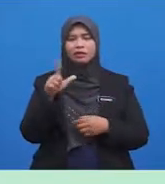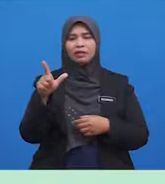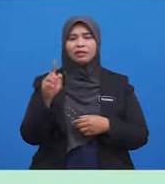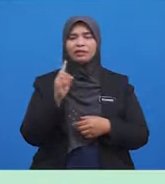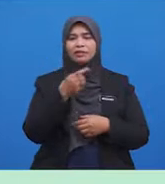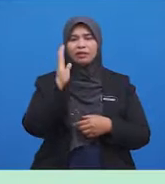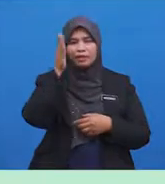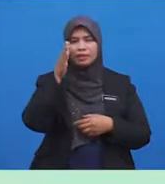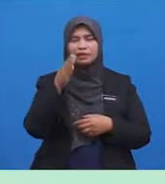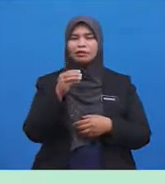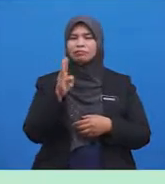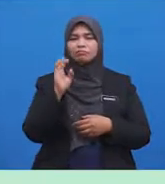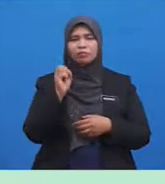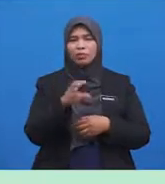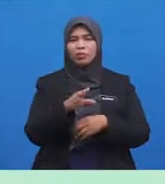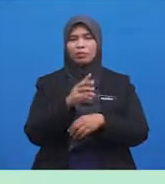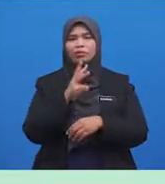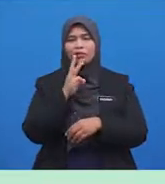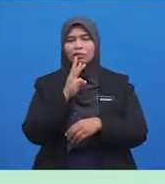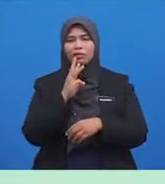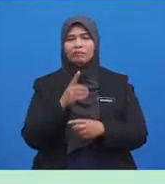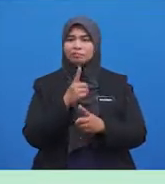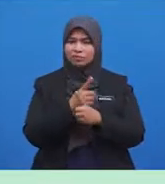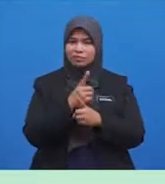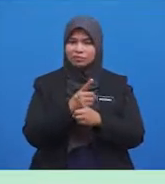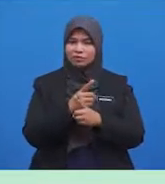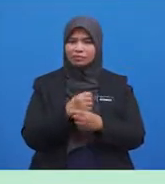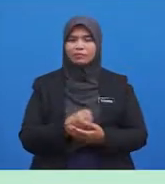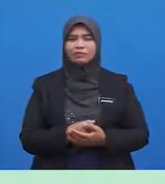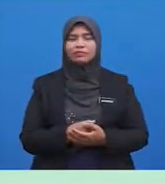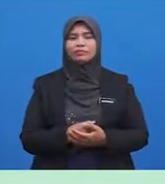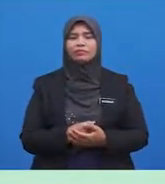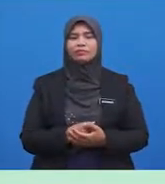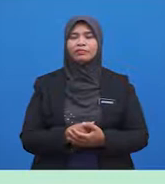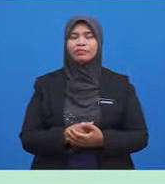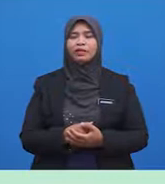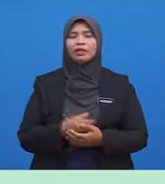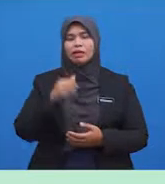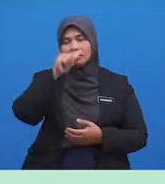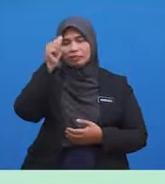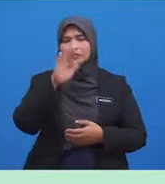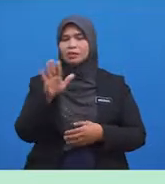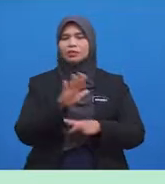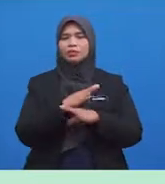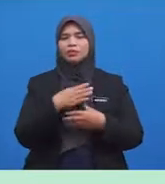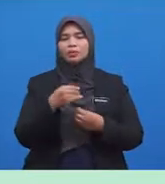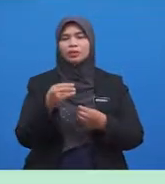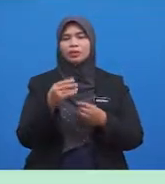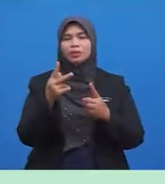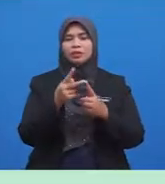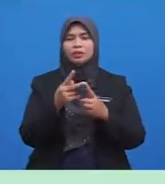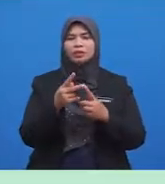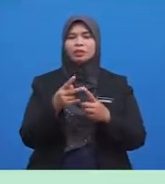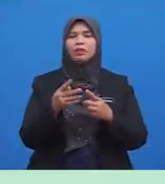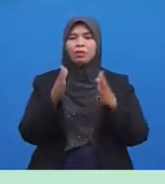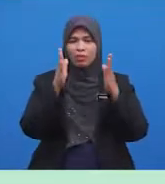Kita akan Membazir air Betul tak Haa Allah tidak suka Kepada